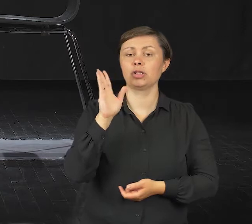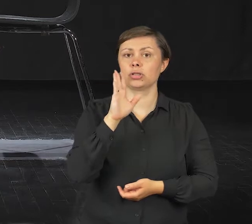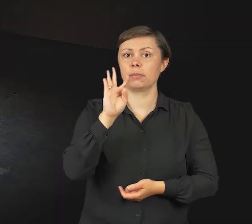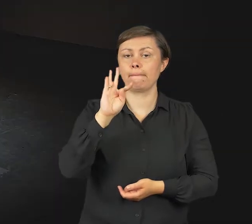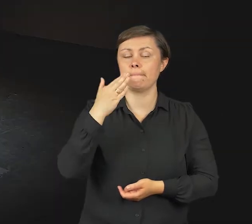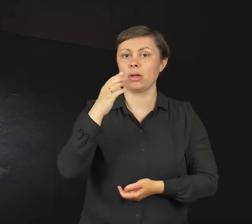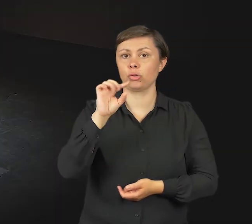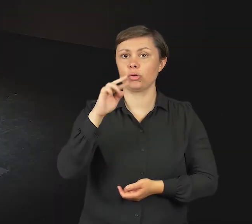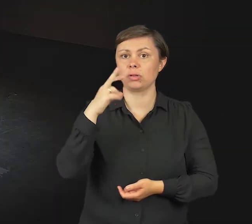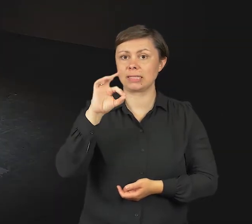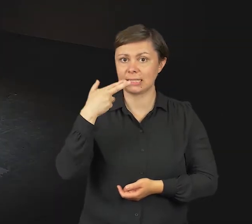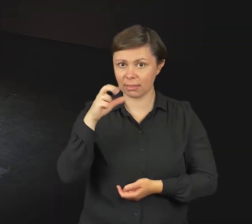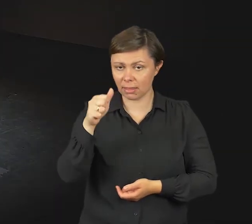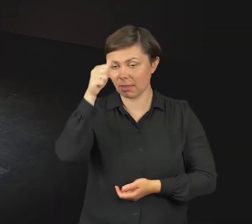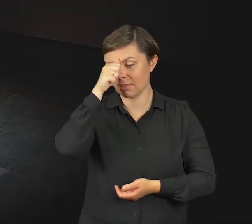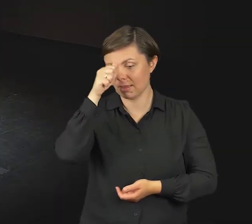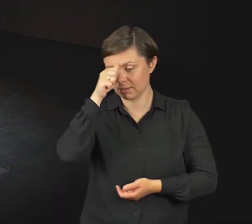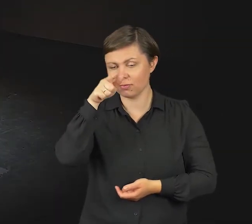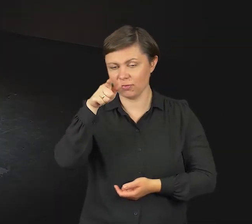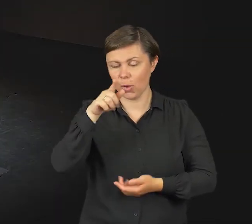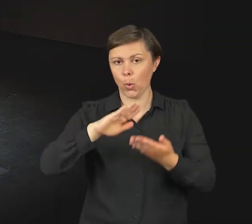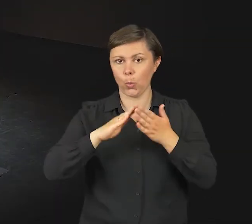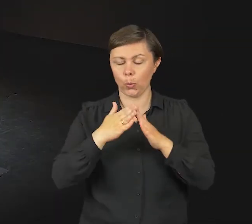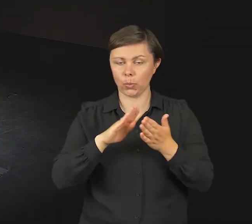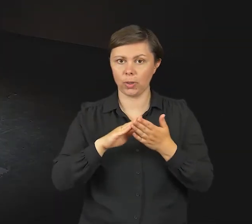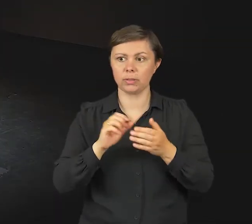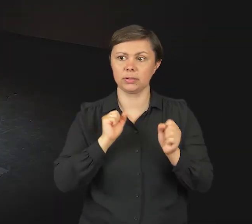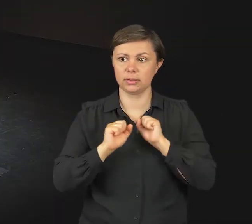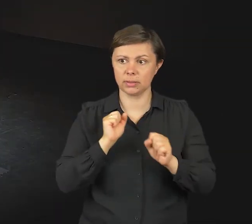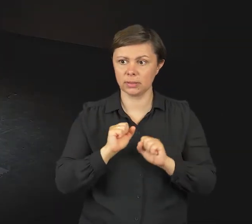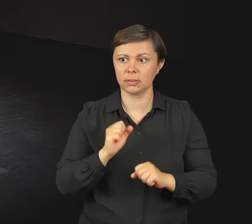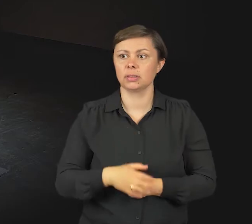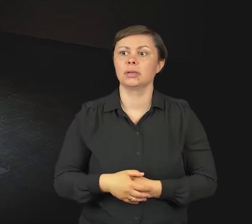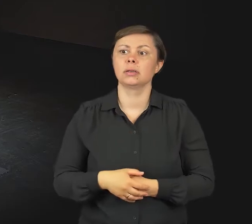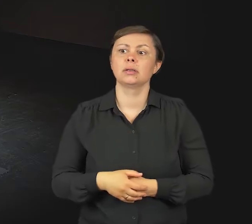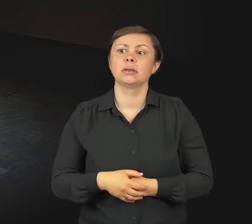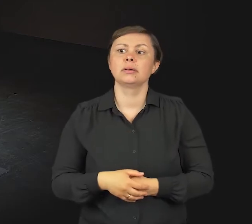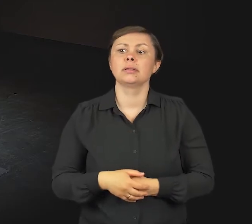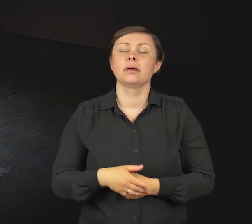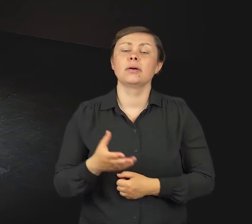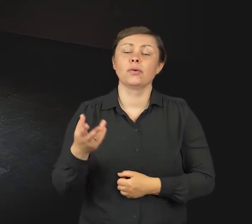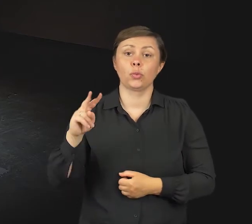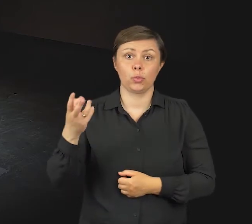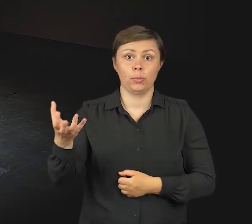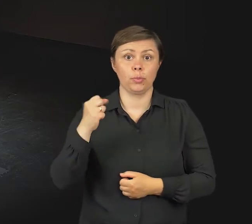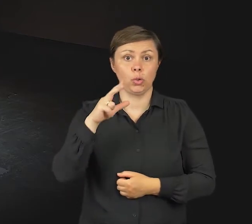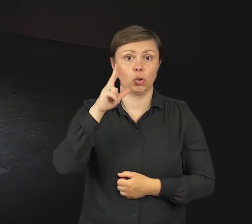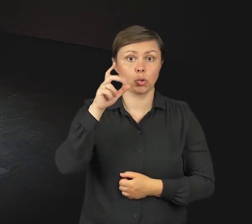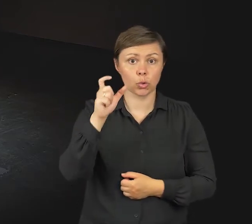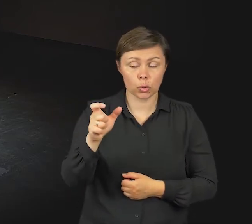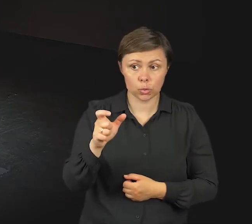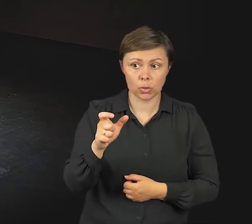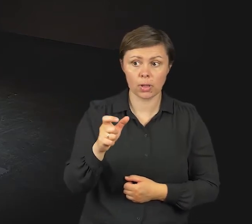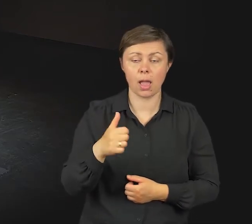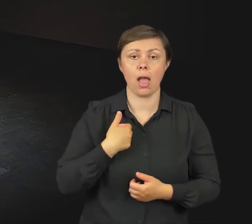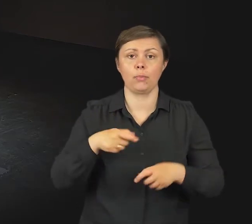Popatrz, weźmiesz sobie jeden z kocy, nieco grubszy, aby posadzić